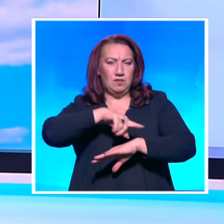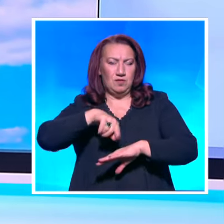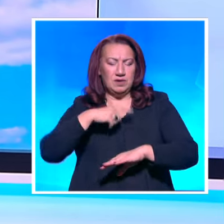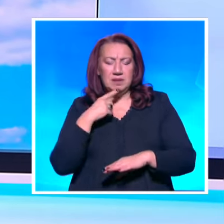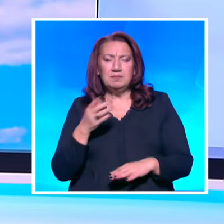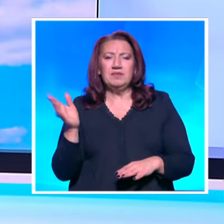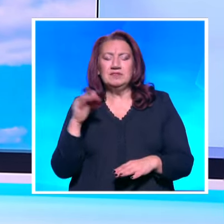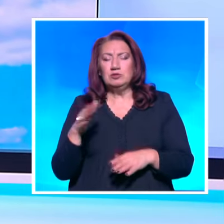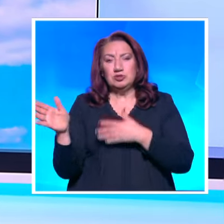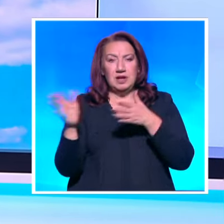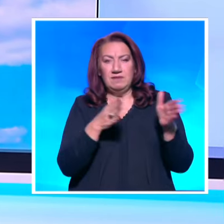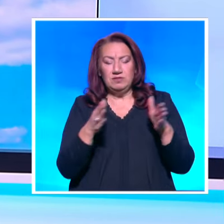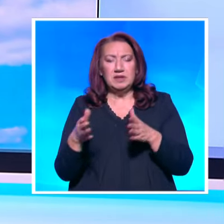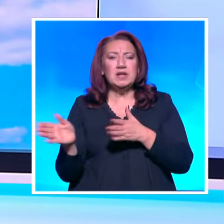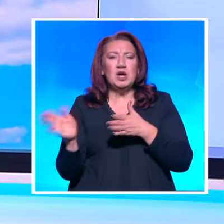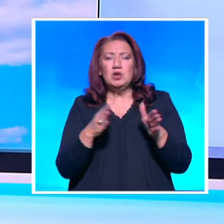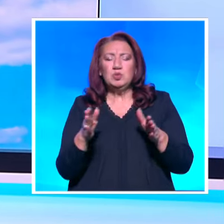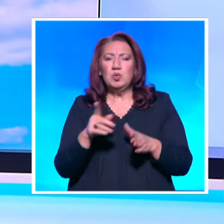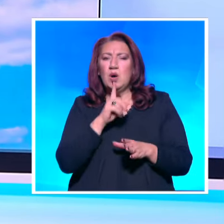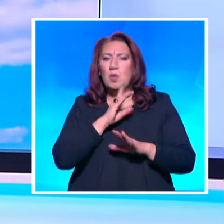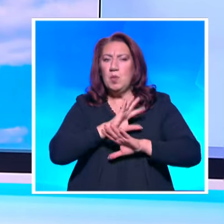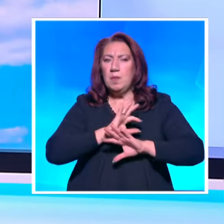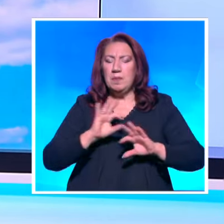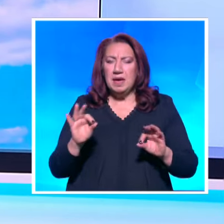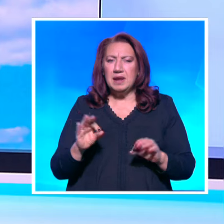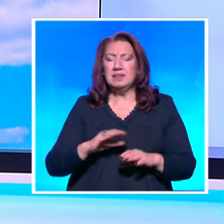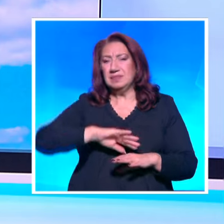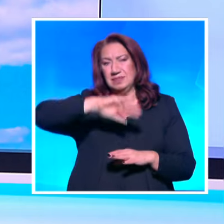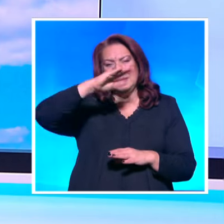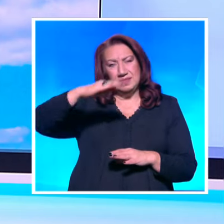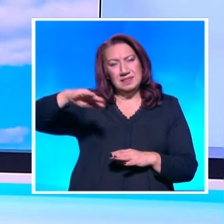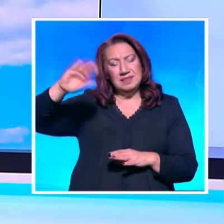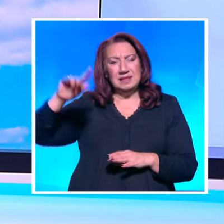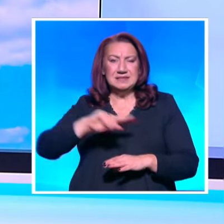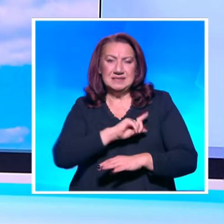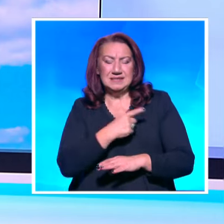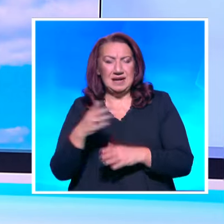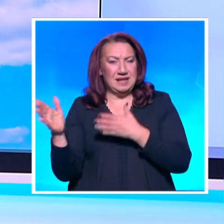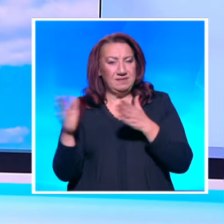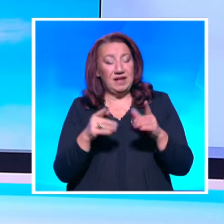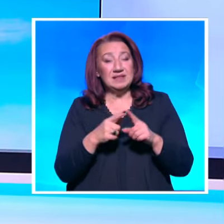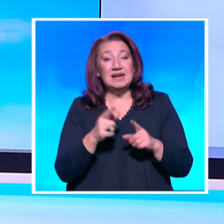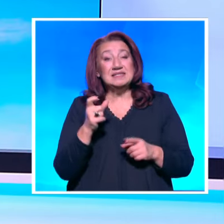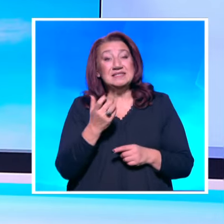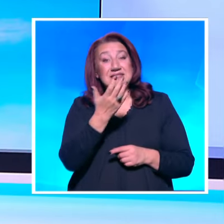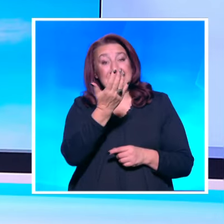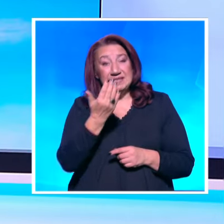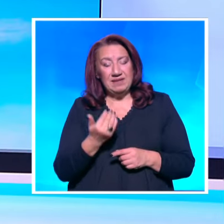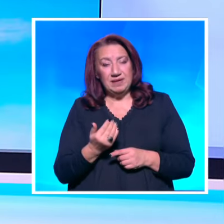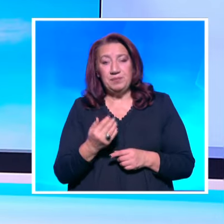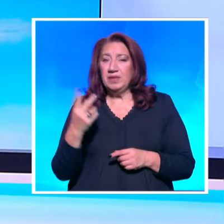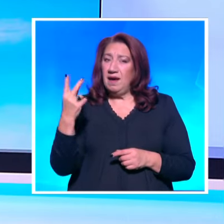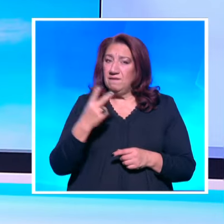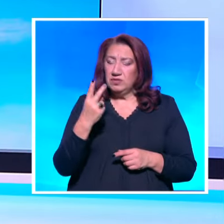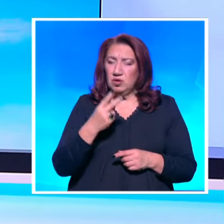бъде все още ветровито Ще духа умерен по билата досилен вятър от север И във вторник все още сутринта ще има